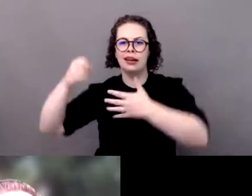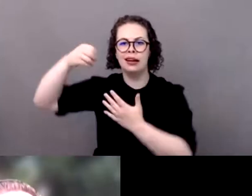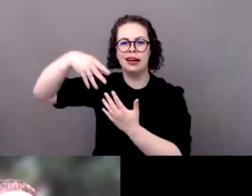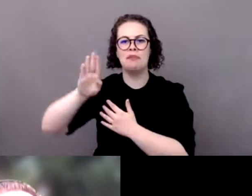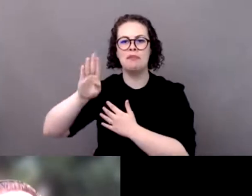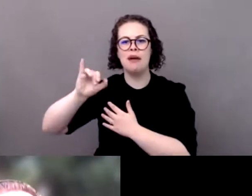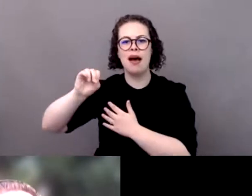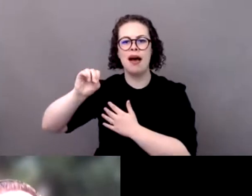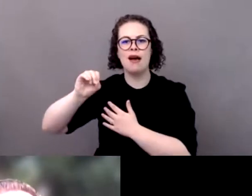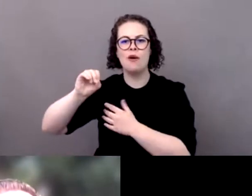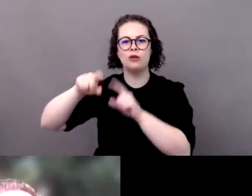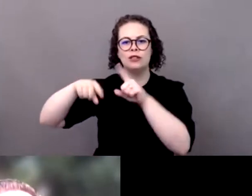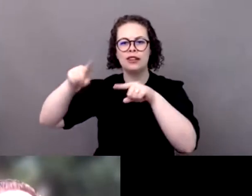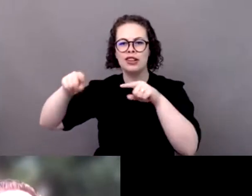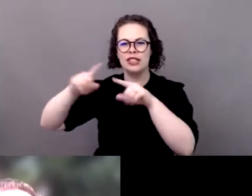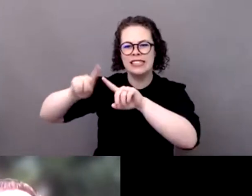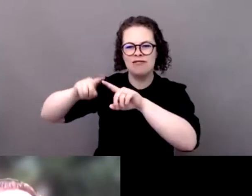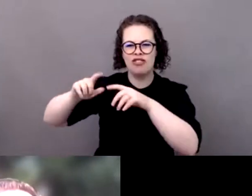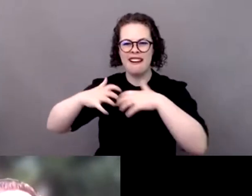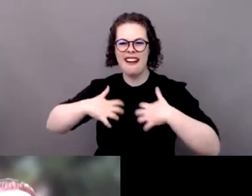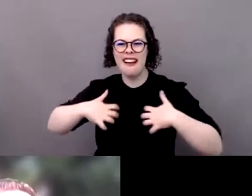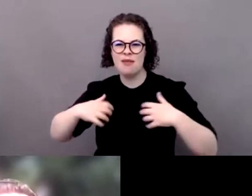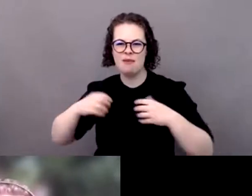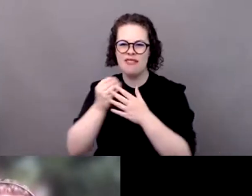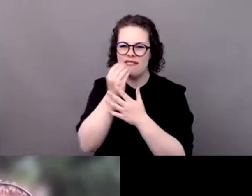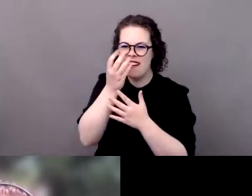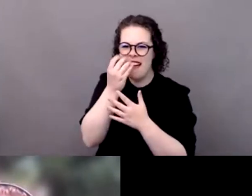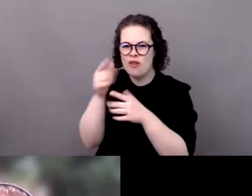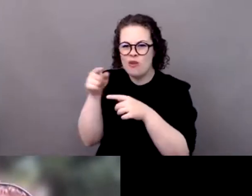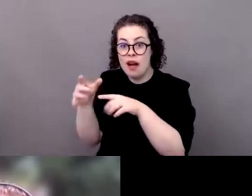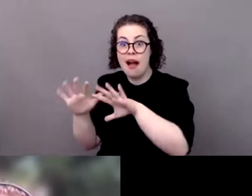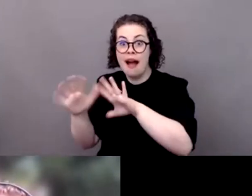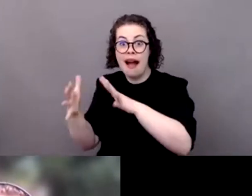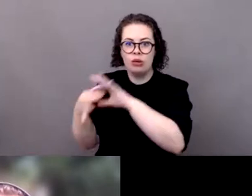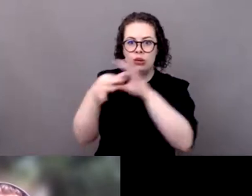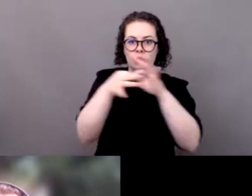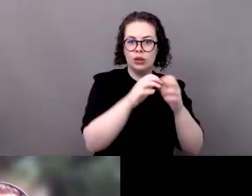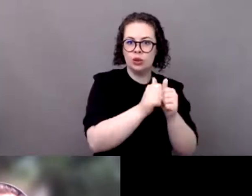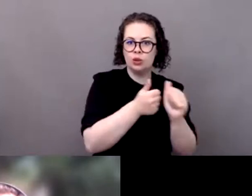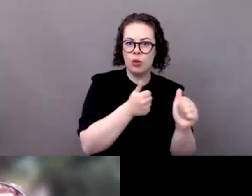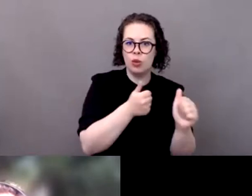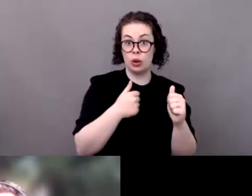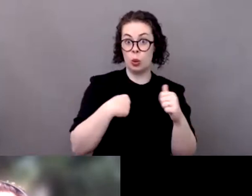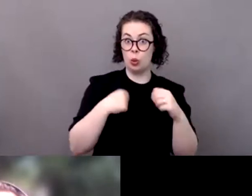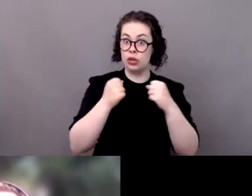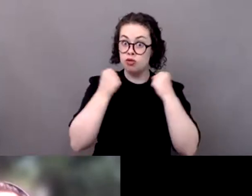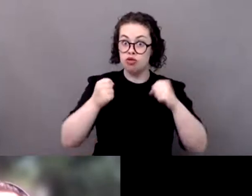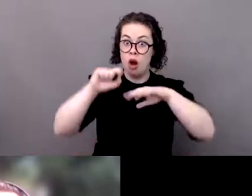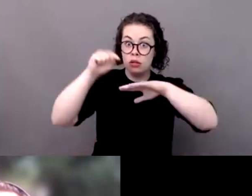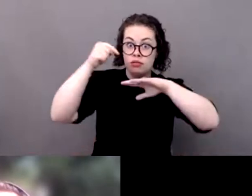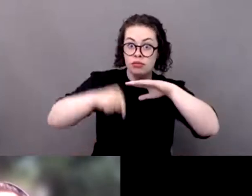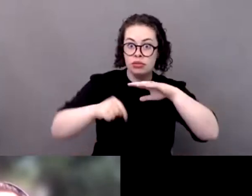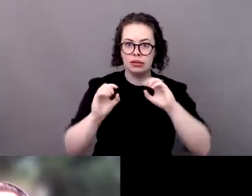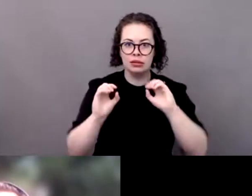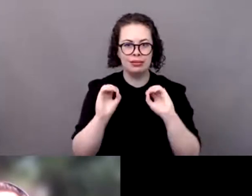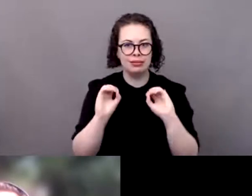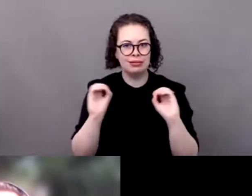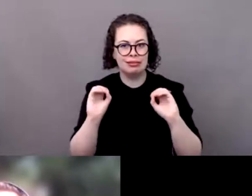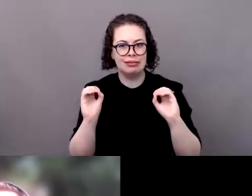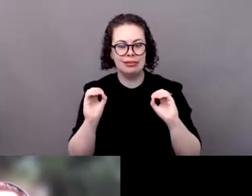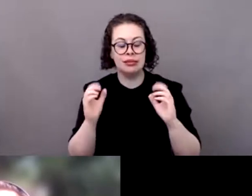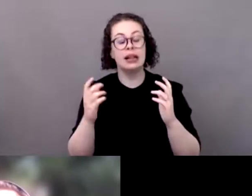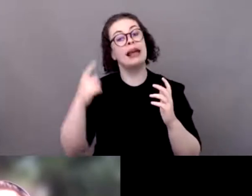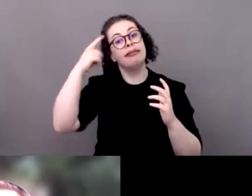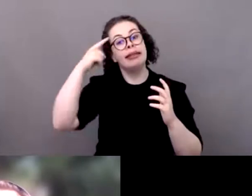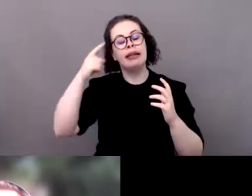de la chute du taux d'enneigement et puis après il ya un axe qui est